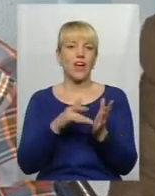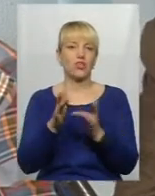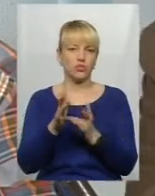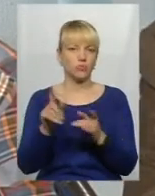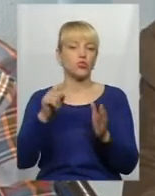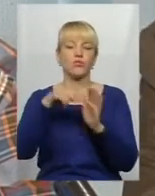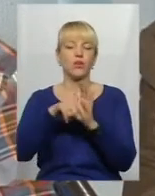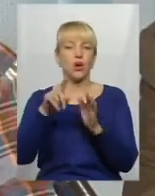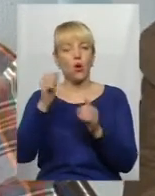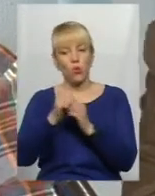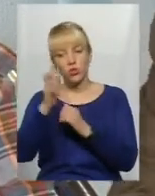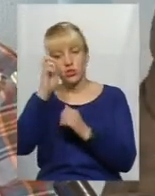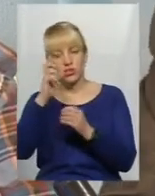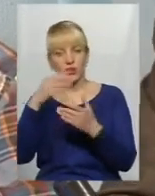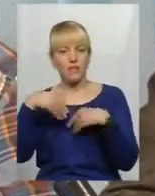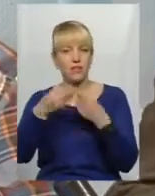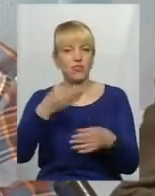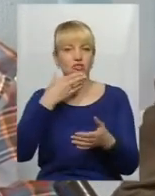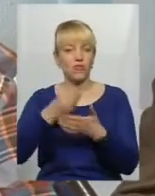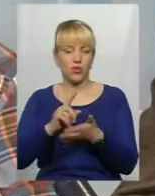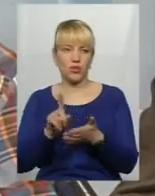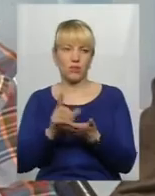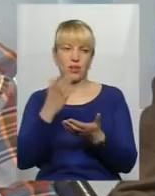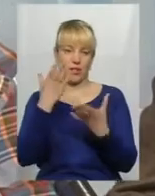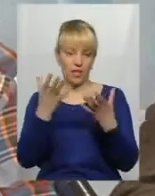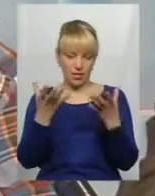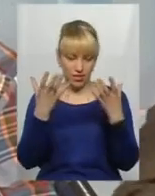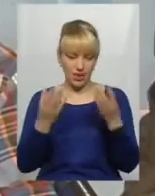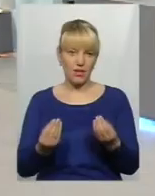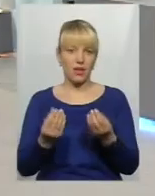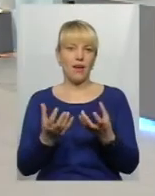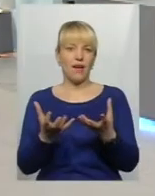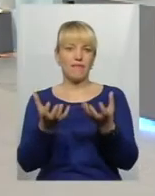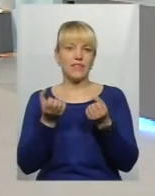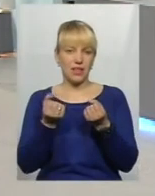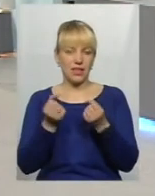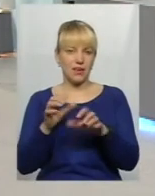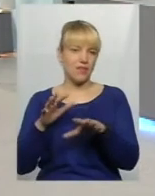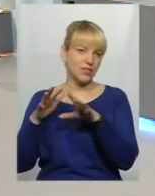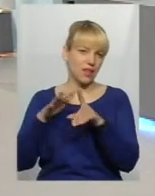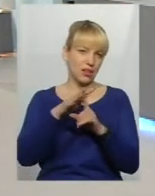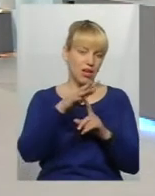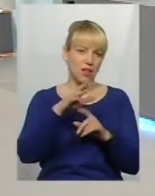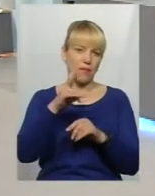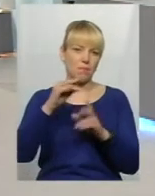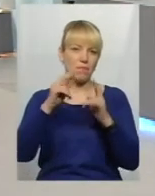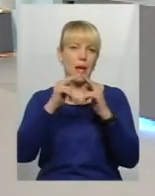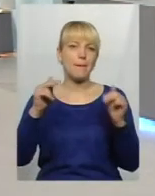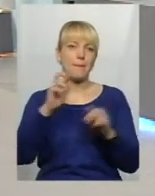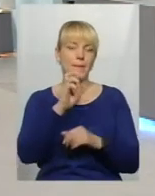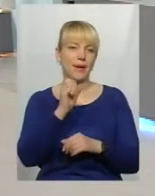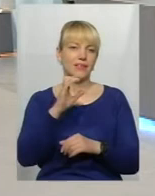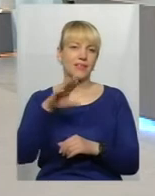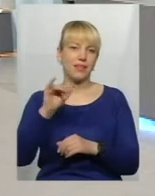Вкладає певну ідеологію своєї держави. День зяття бастиї, наприклад, для Франції, це день, коли